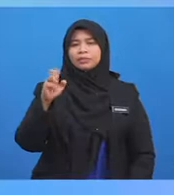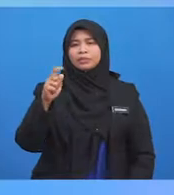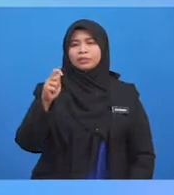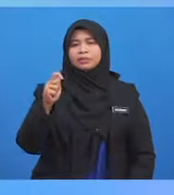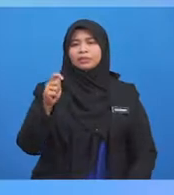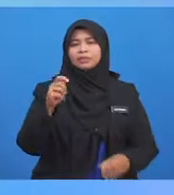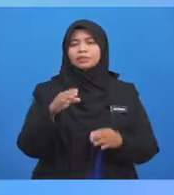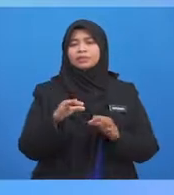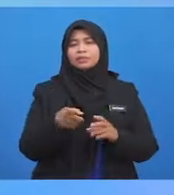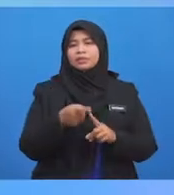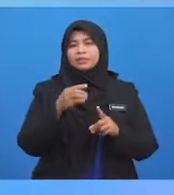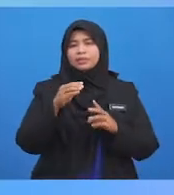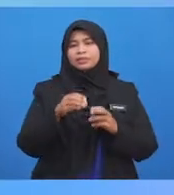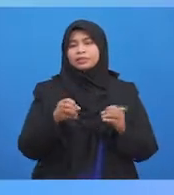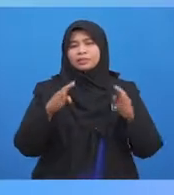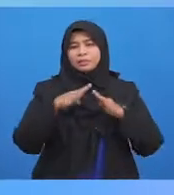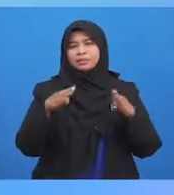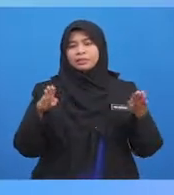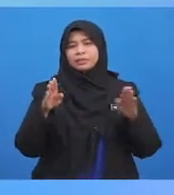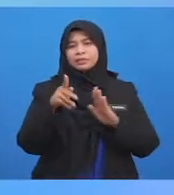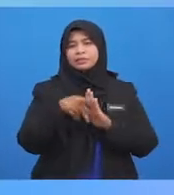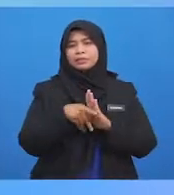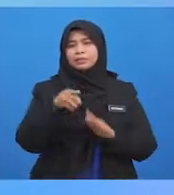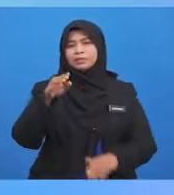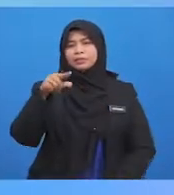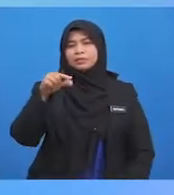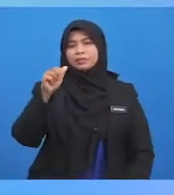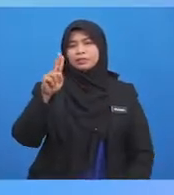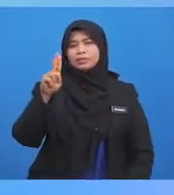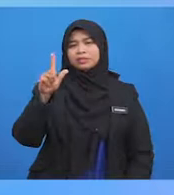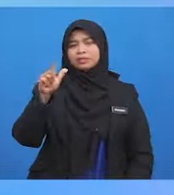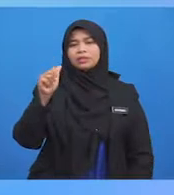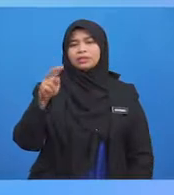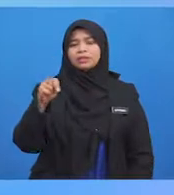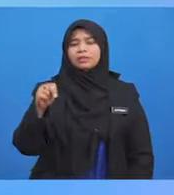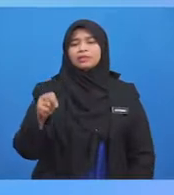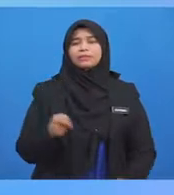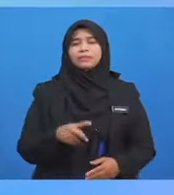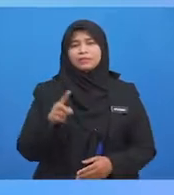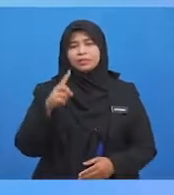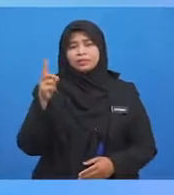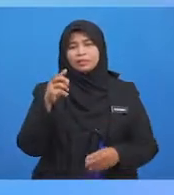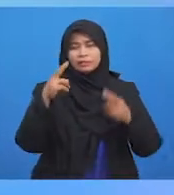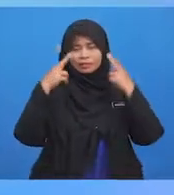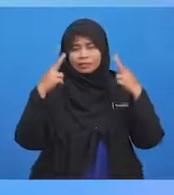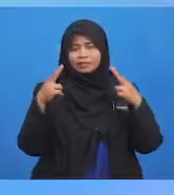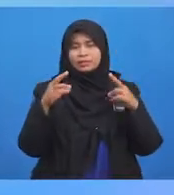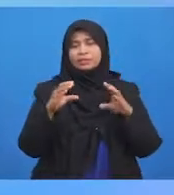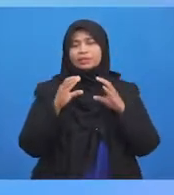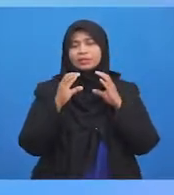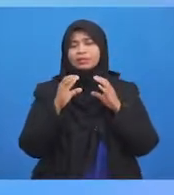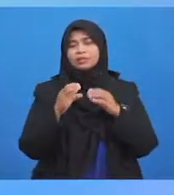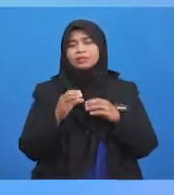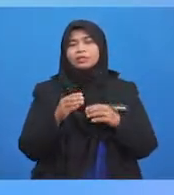bahasa, bermaksud pergaulan Selalu kan kita dengar ustaz-ustazah ataupun badar cakap